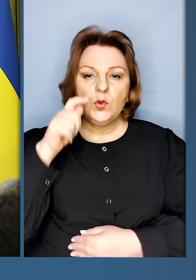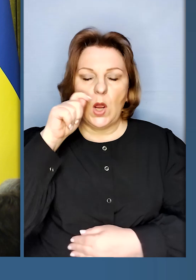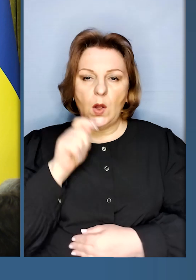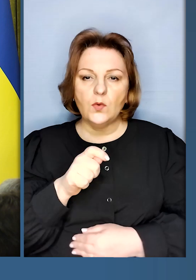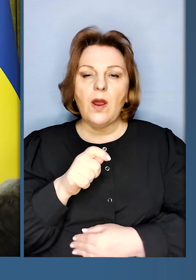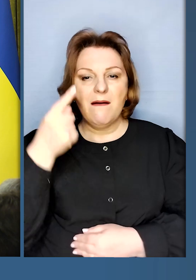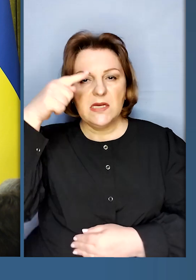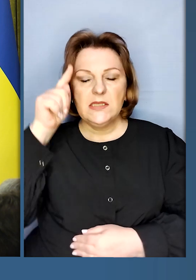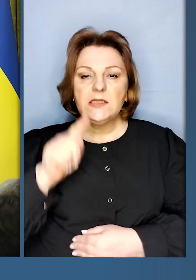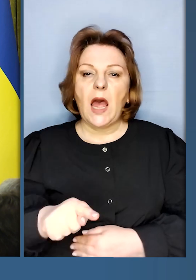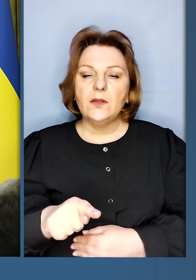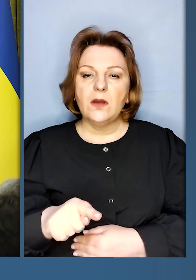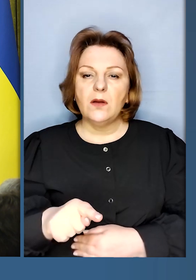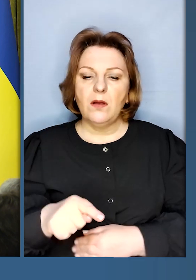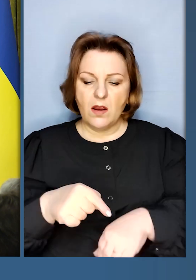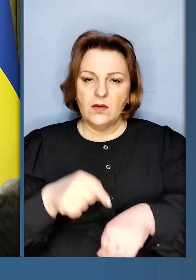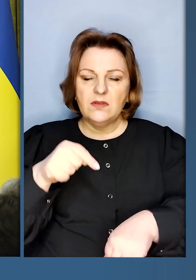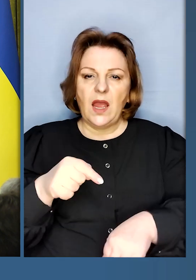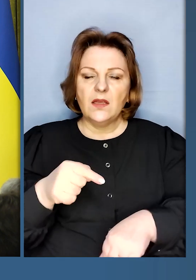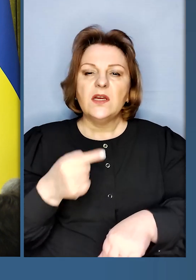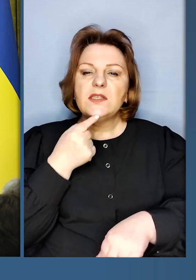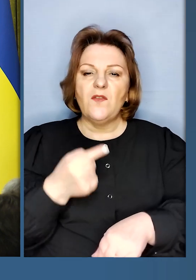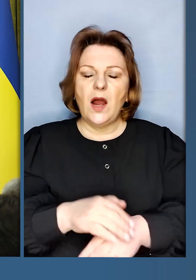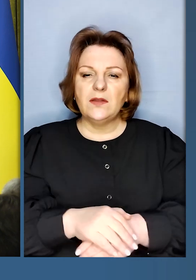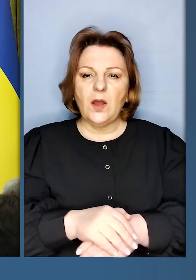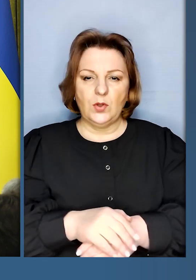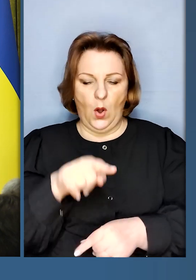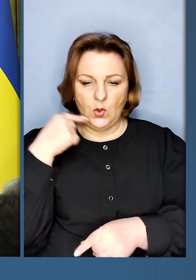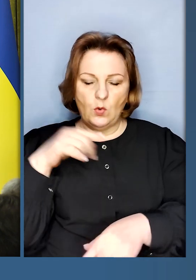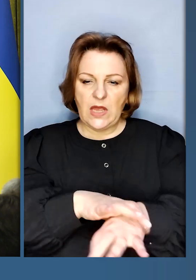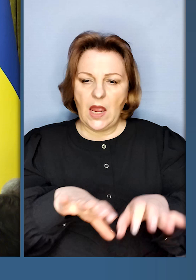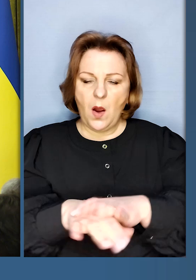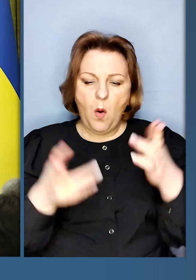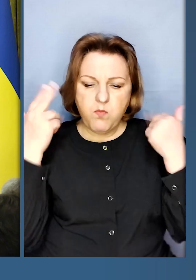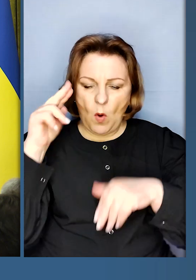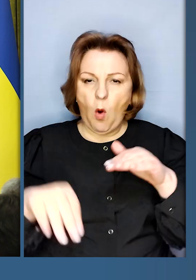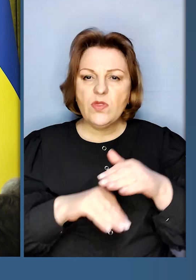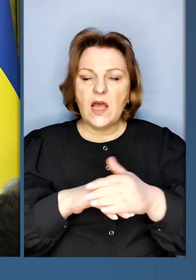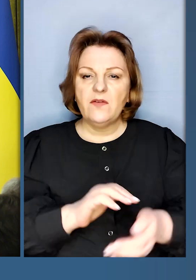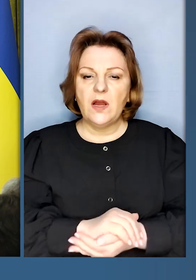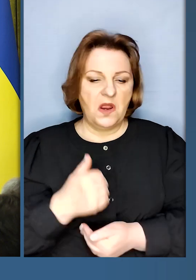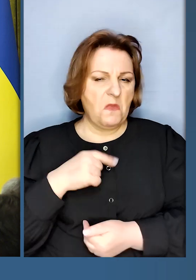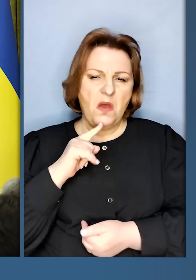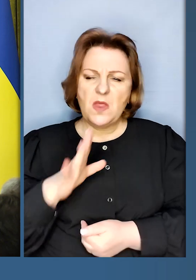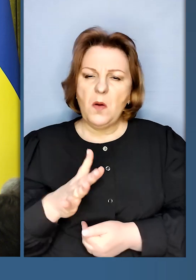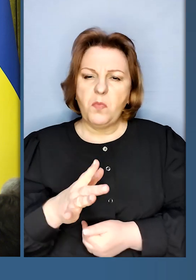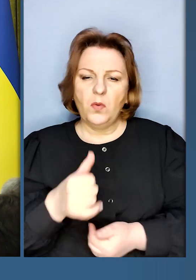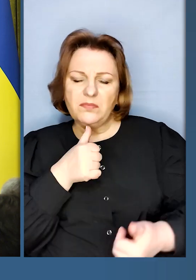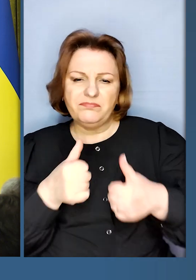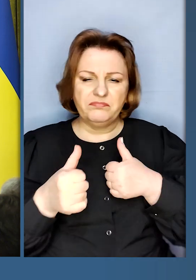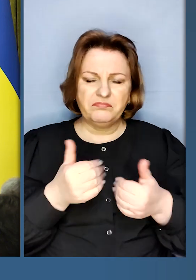І Польща, і Україна знають смак російської неволі, російського поневолення. І ми не будемо